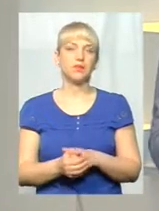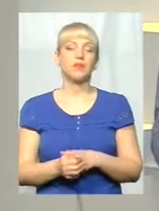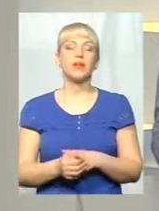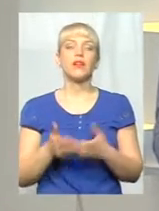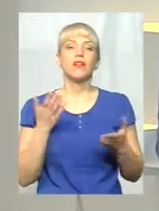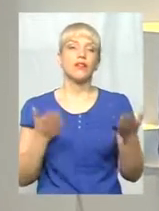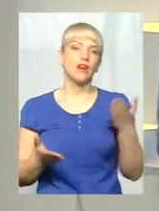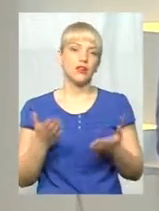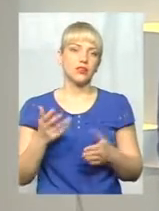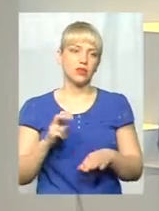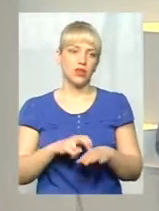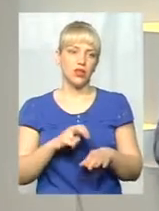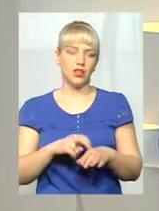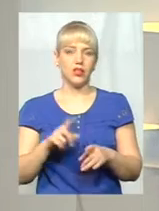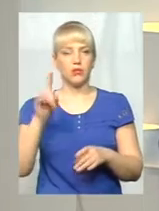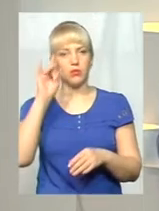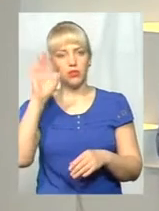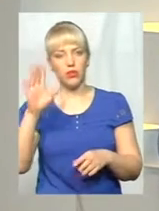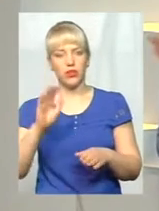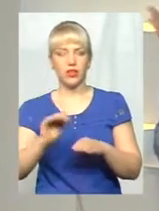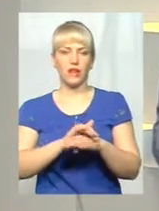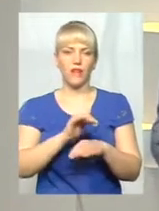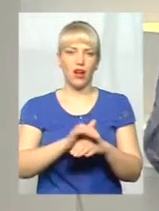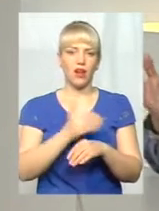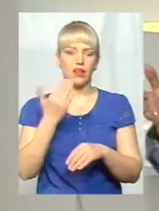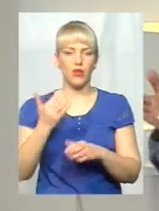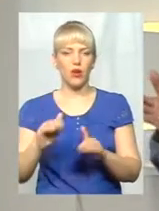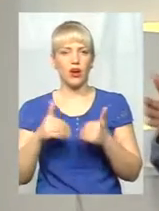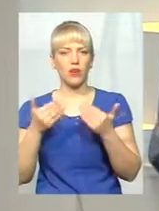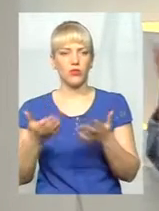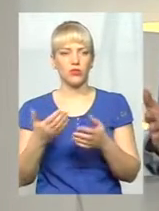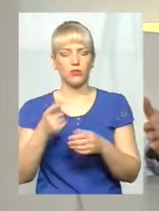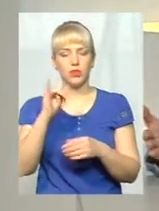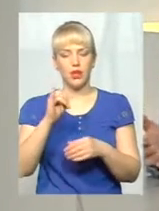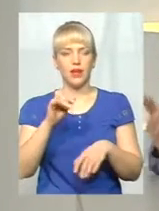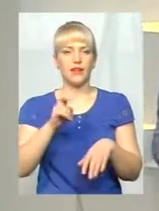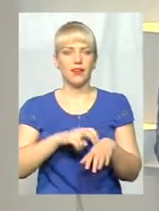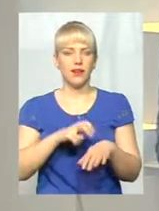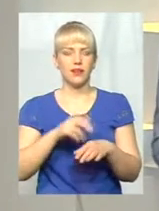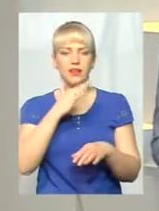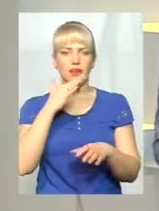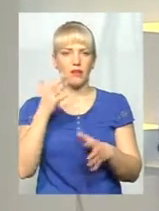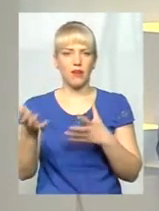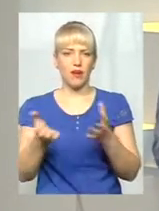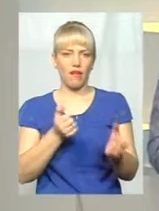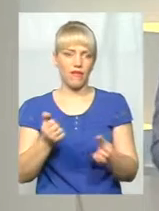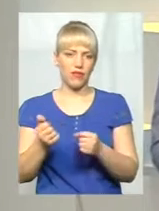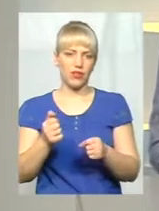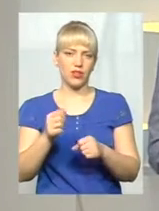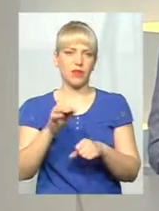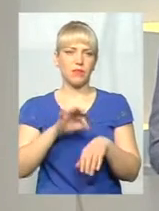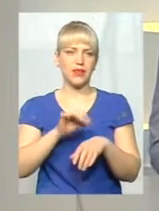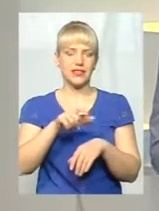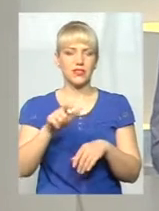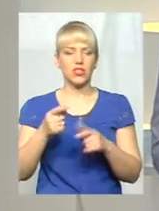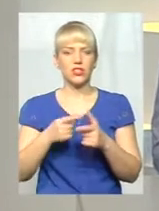лікар популярний, хвалять, рекомендують його, і він дуже багато набрав пацієнтів, чи це не вплине на якість